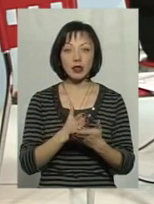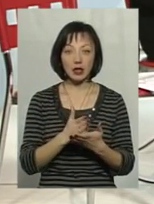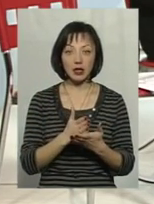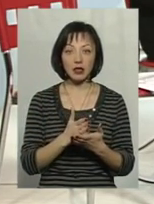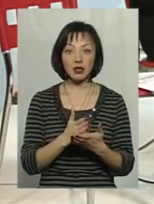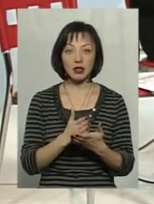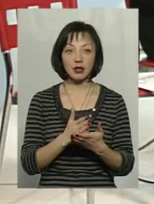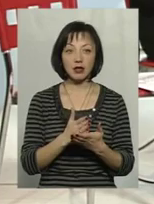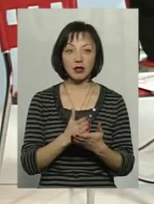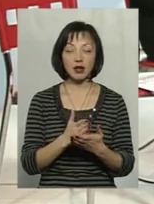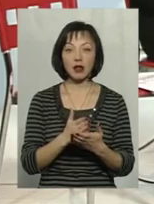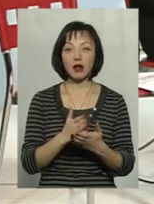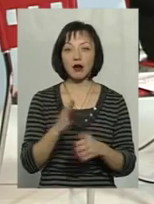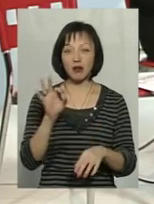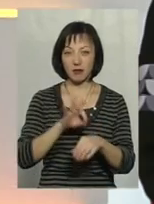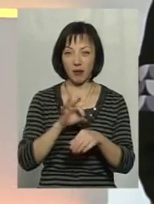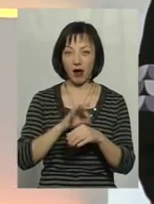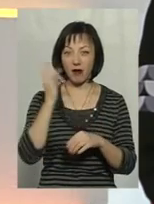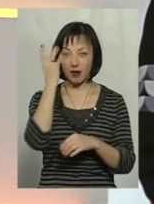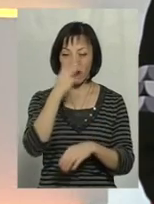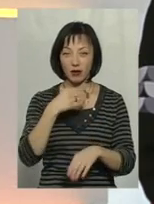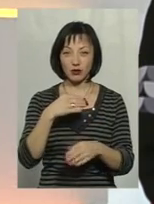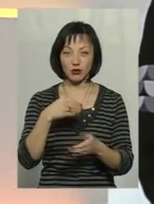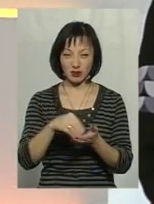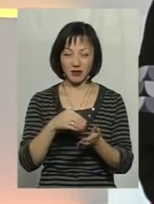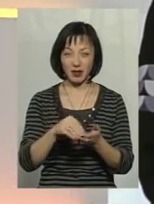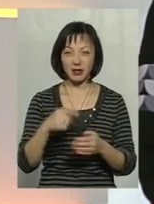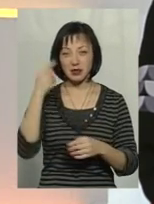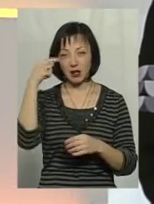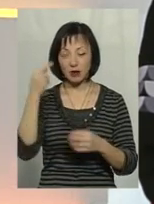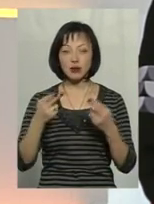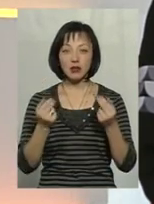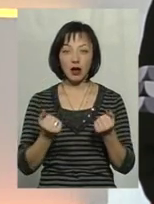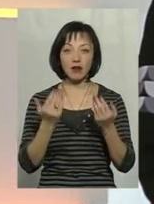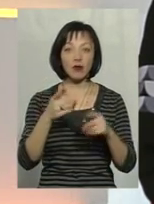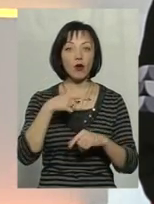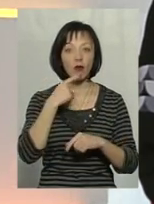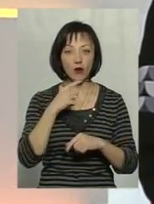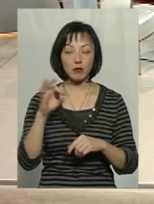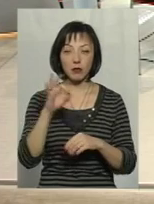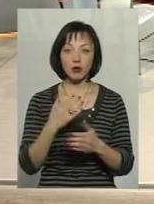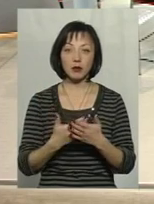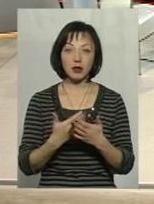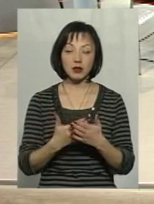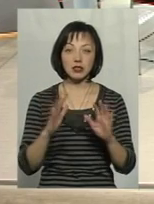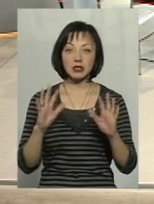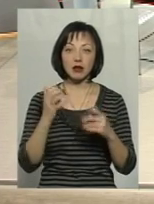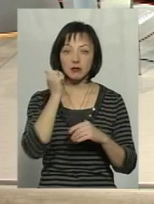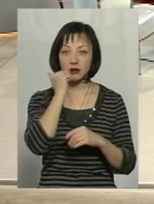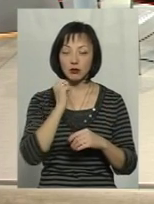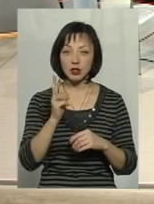ураження, наприклад, африканської чуми, або там сказу, так, ви говорите про те, наприклад, що сталося в